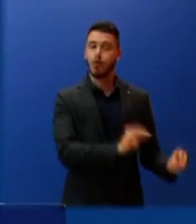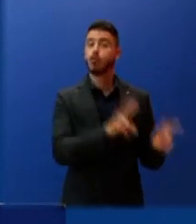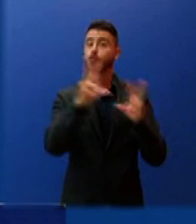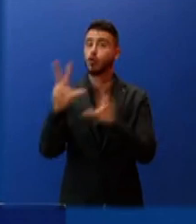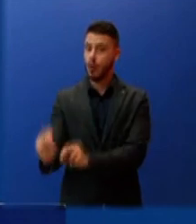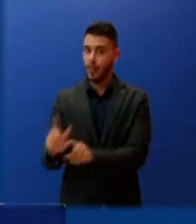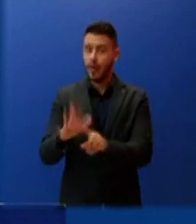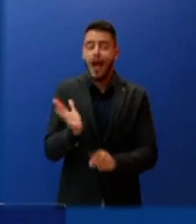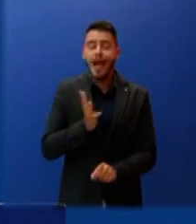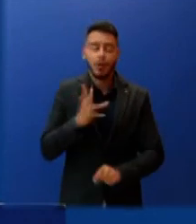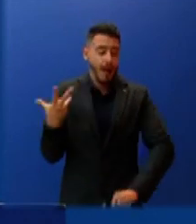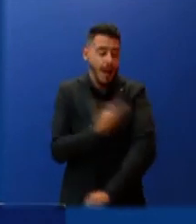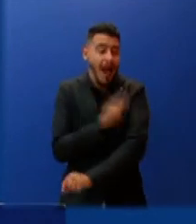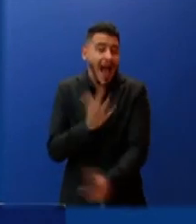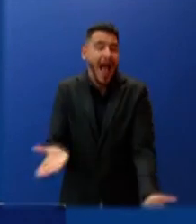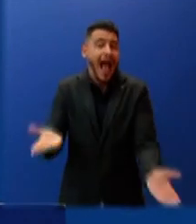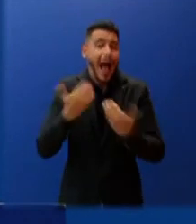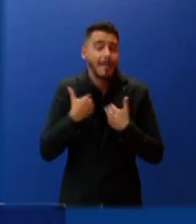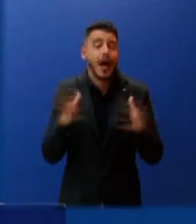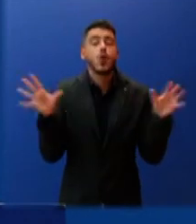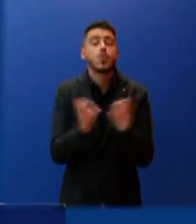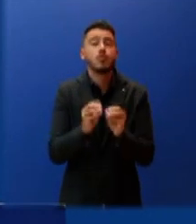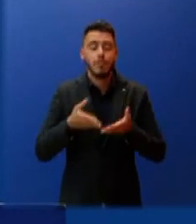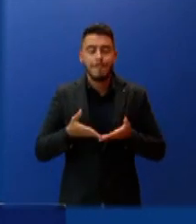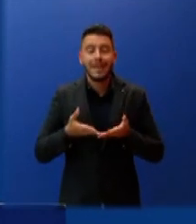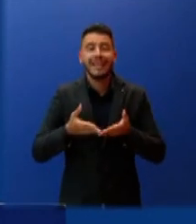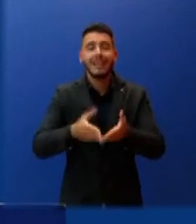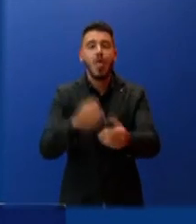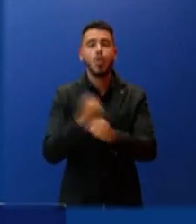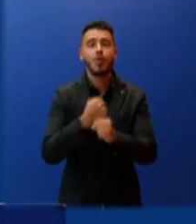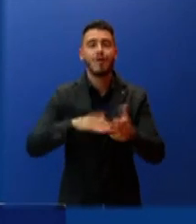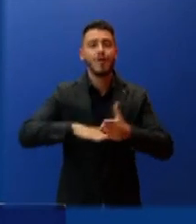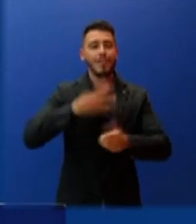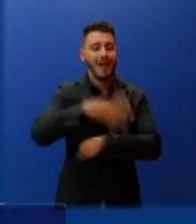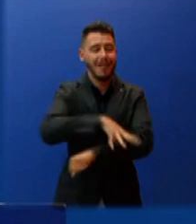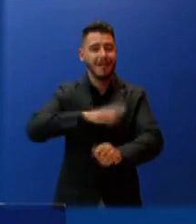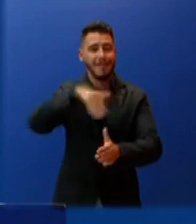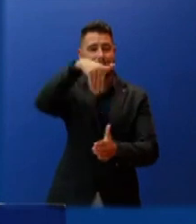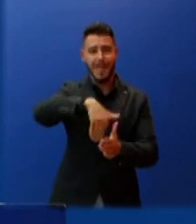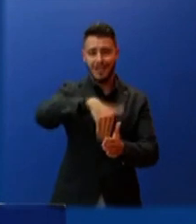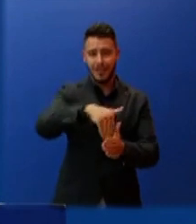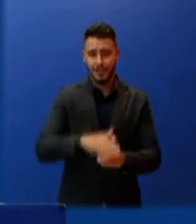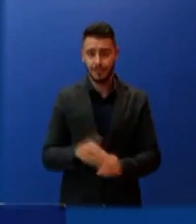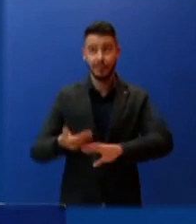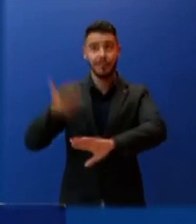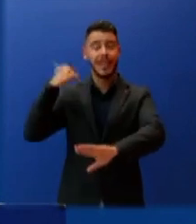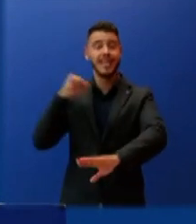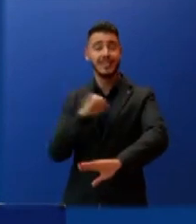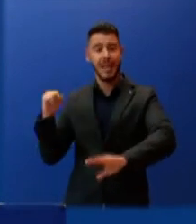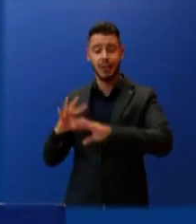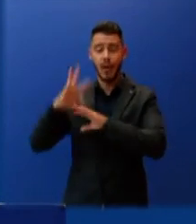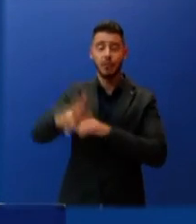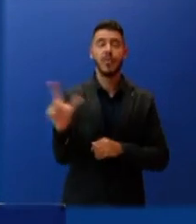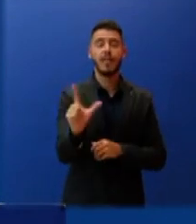μη εμβουλιασμένα μέλη των πληρωμάτων επιβατηγών πλοίων και κροαζιερόπλοιων. Επιπλέον, από το περασμένο Σάββατο μέχρι την επόμενη Δευτέρα,